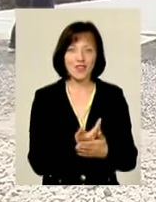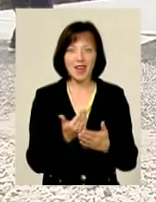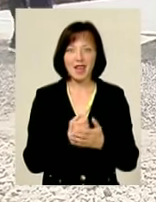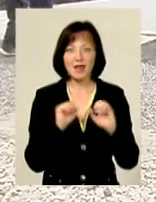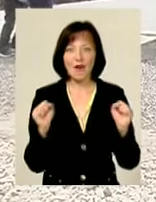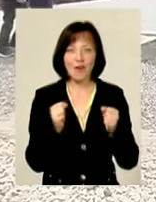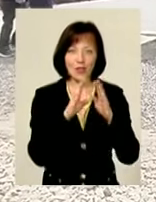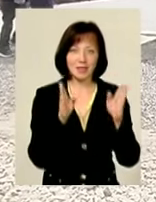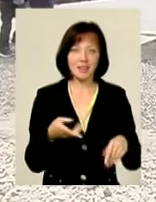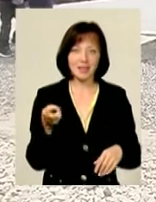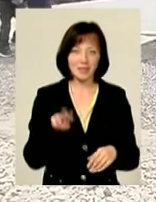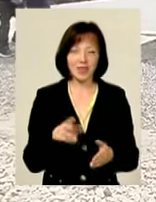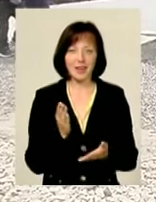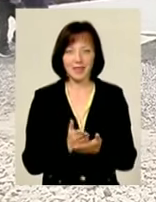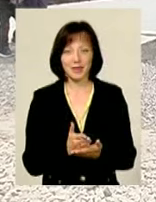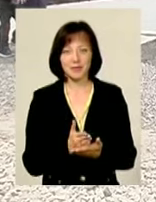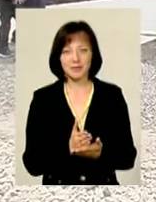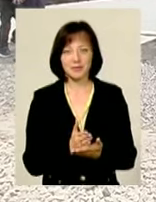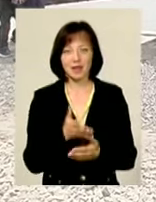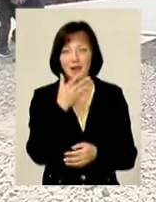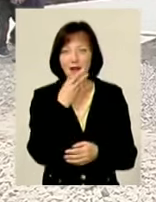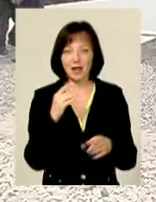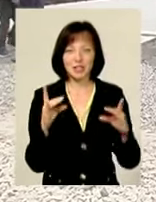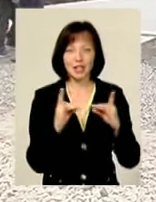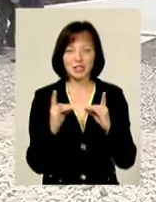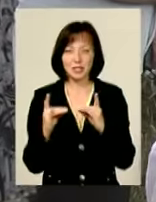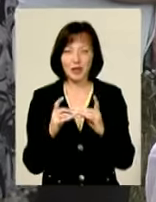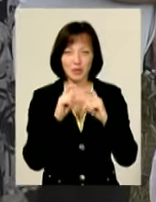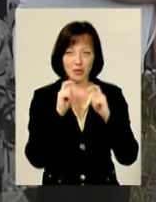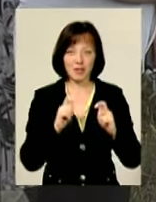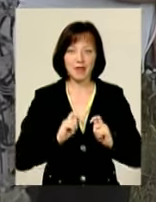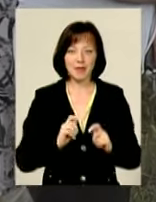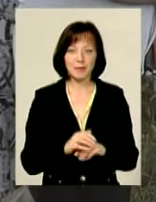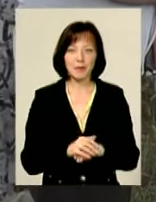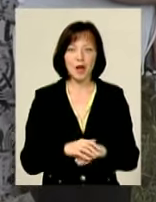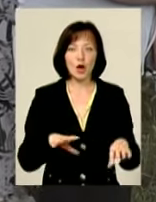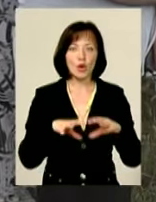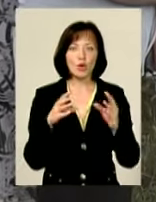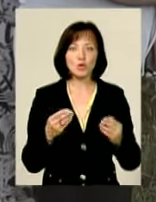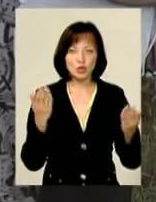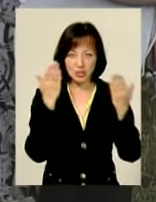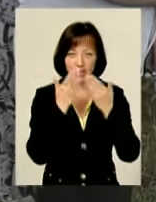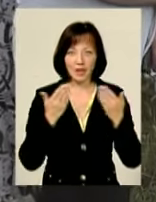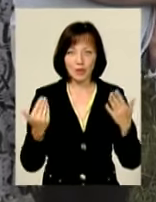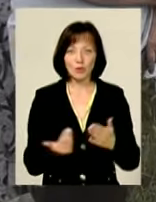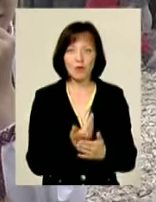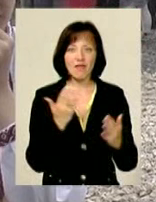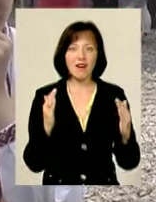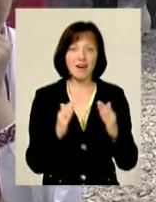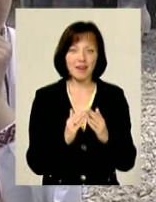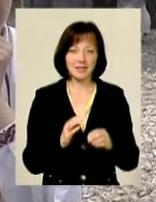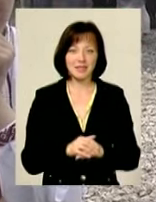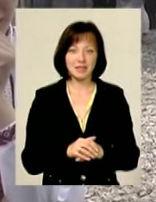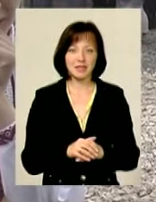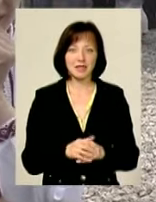холодильники є два, гарні ліжка, подарки. Там рушники нові, нова хата. Ми